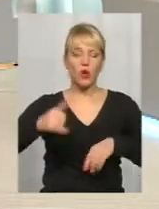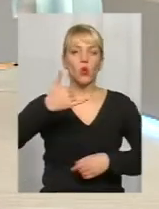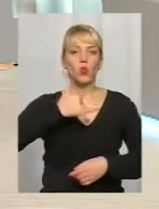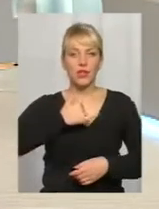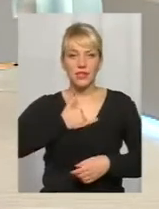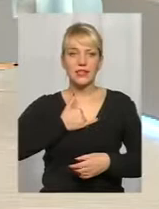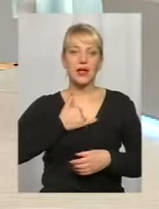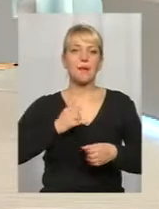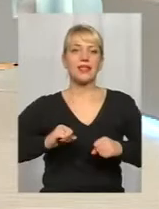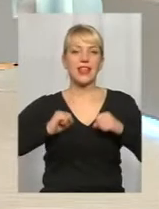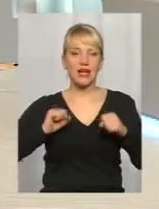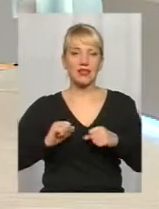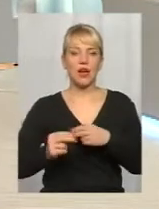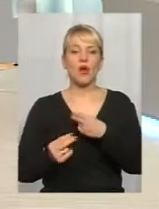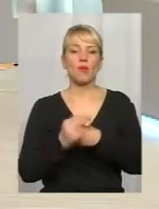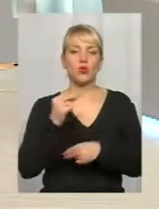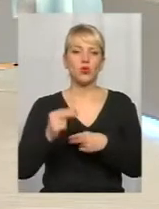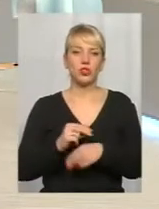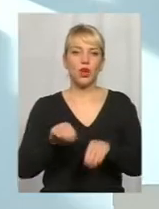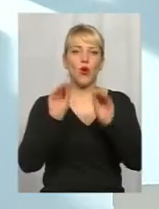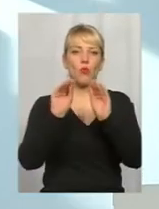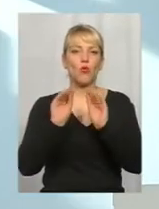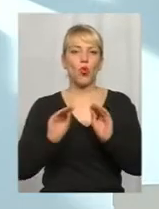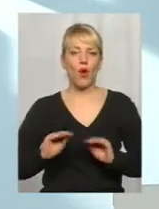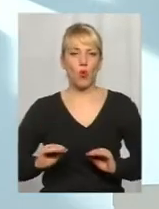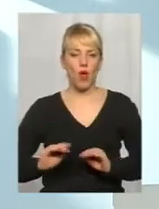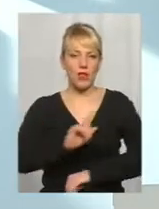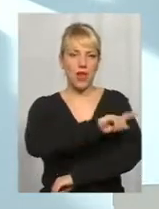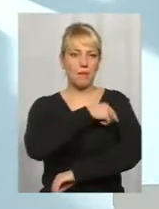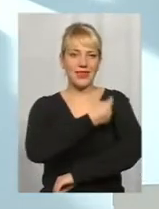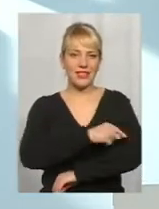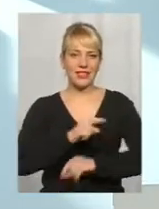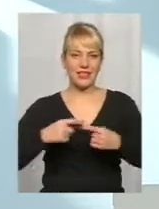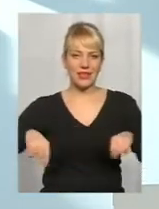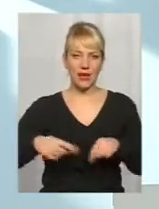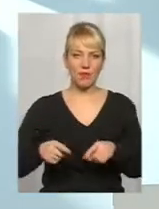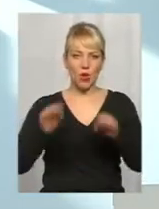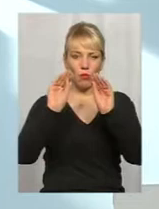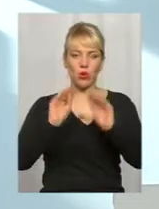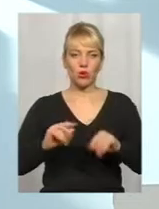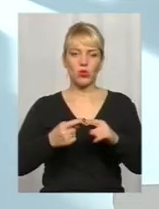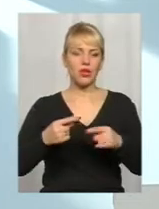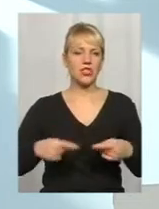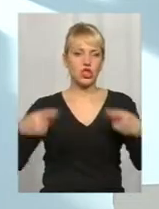пытаються приучити к протокольной медицине. Протоколи – це достатньо жісткий алгоритм, по которому врач должен